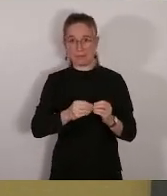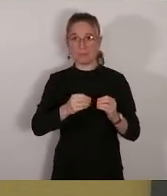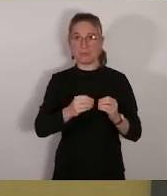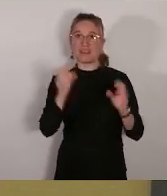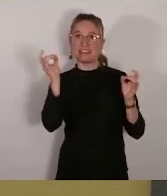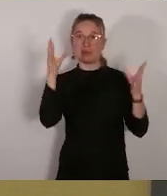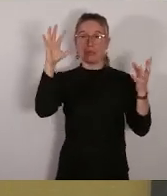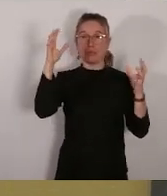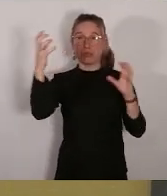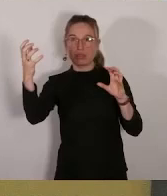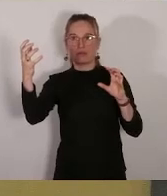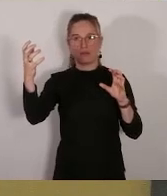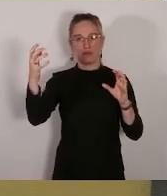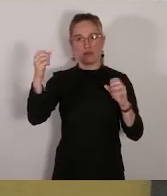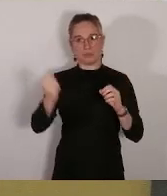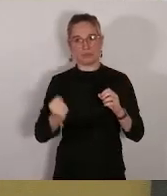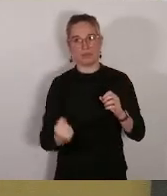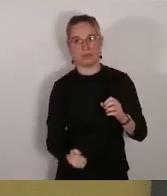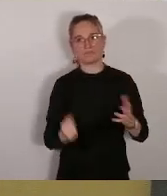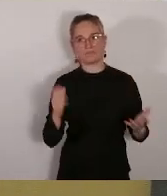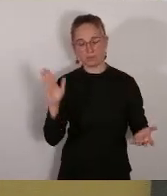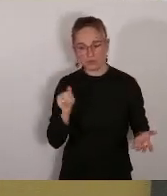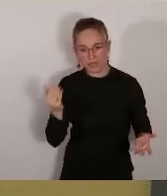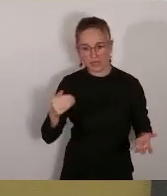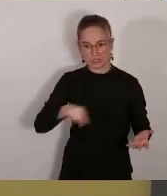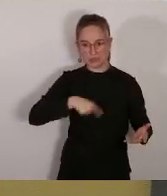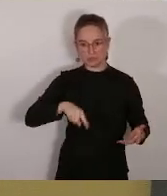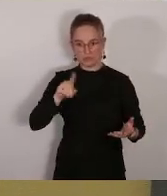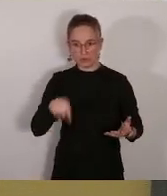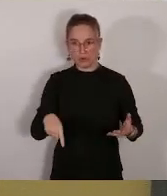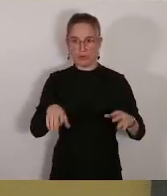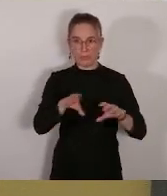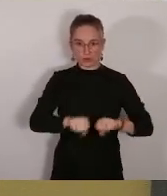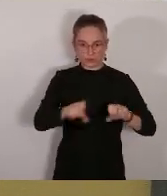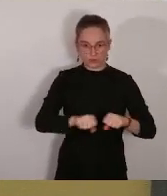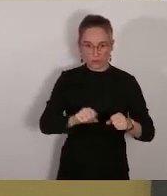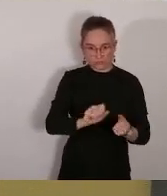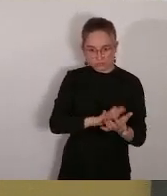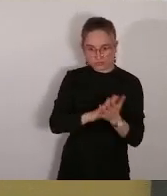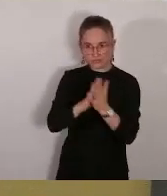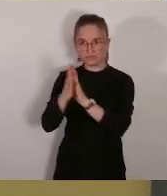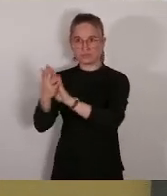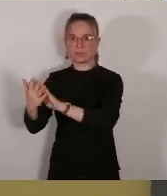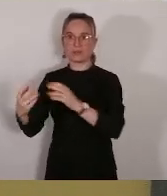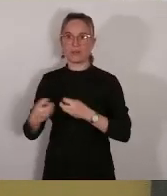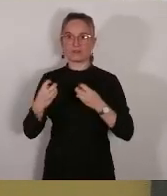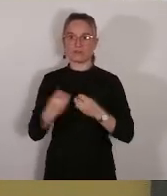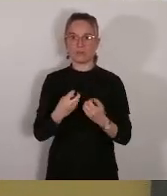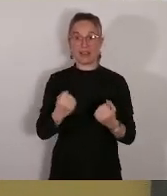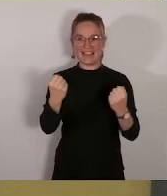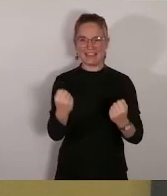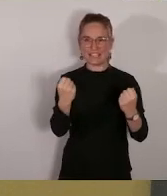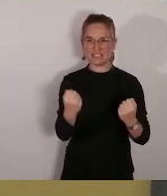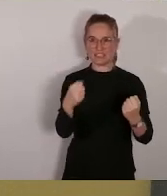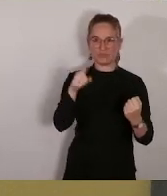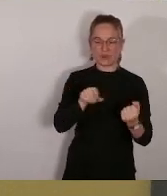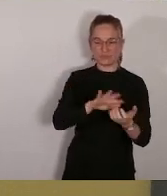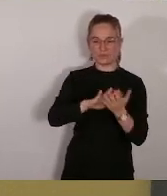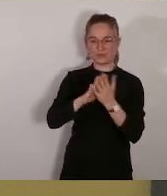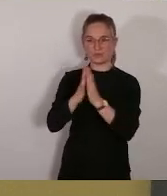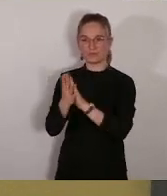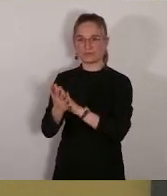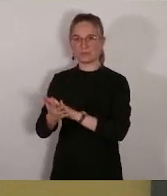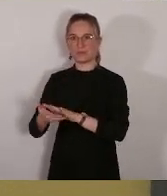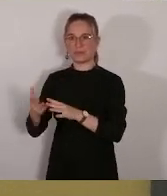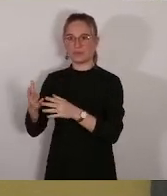devons changer nos modes de production et notamment décarboner la production d'énergie. Par ailleurs, nous